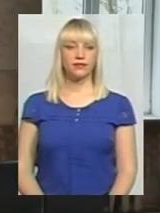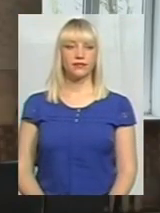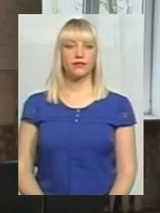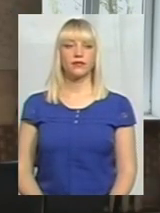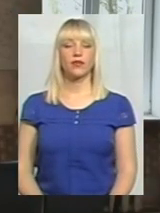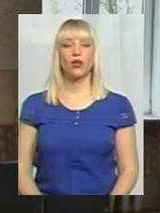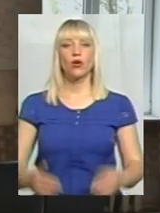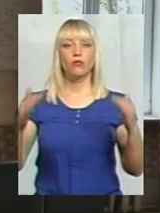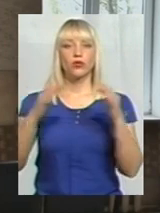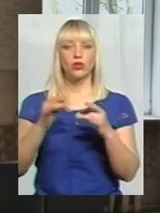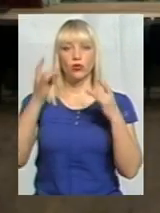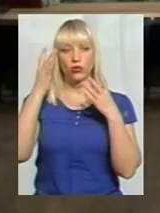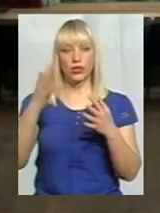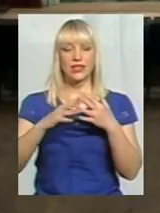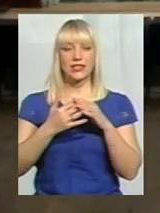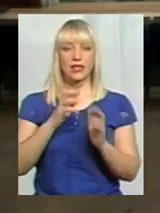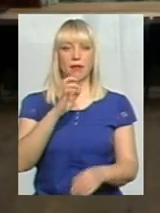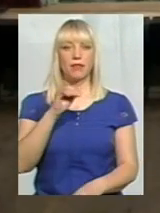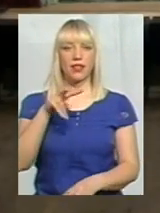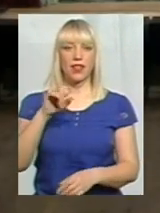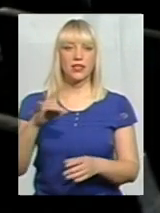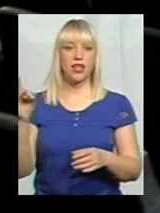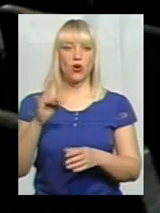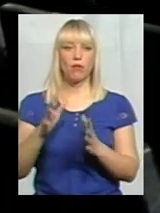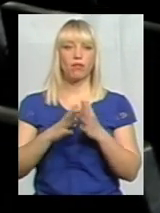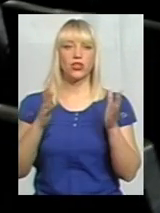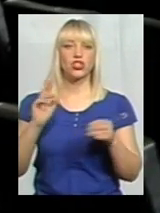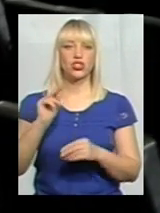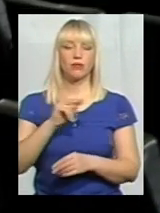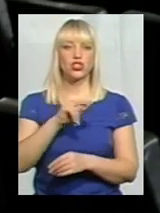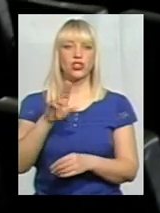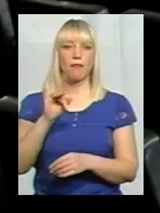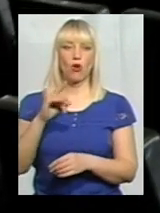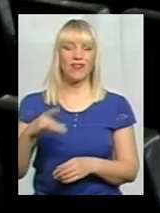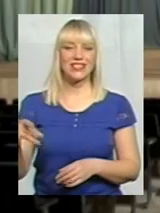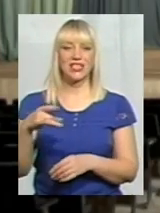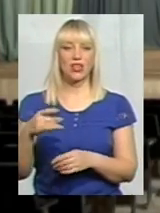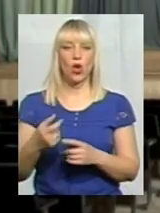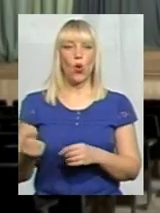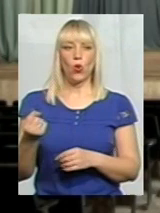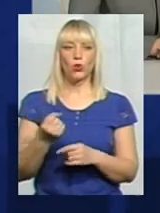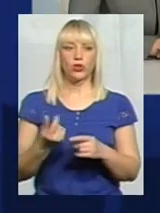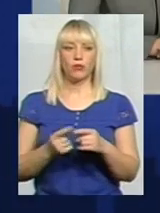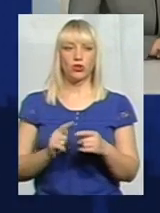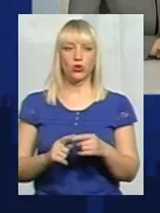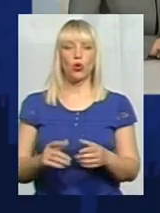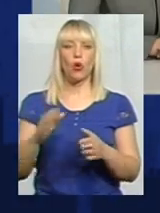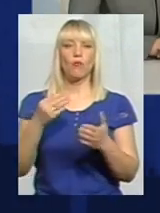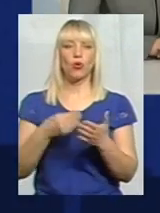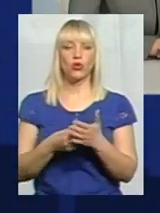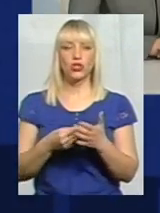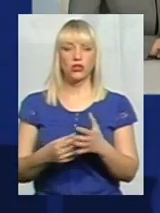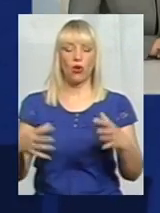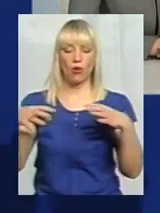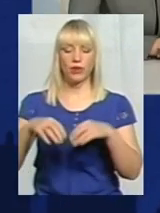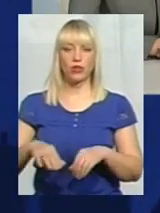Будинок культури села Біла за розмірами більший, ніж Чемеровецький районний. Утримувати його бюджету об'єднаної тергромади